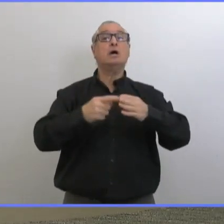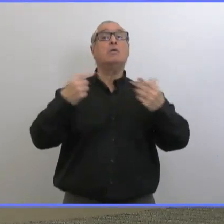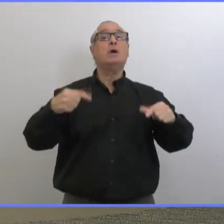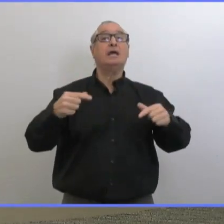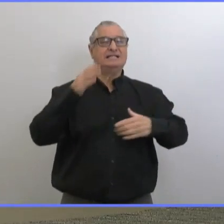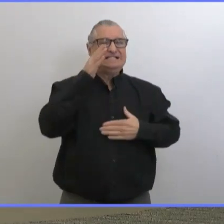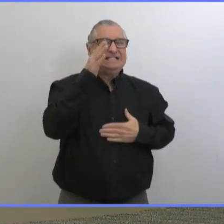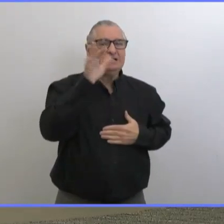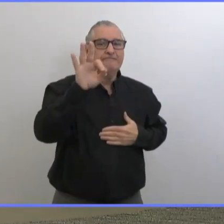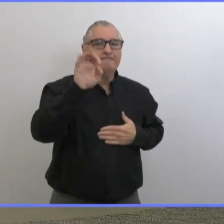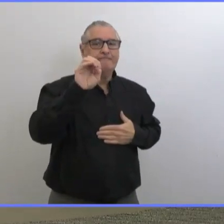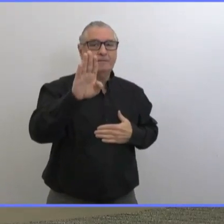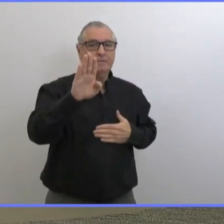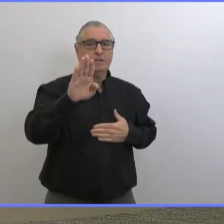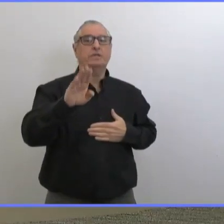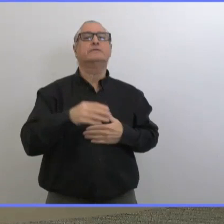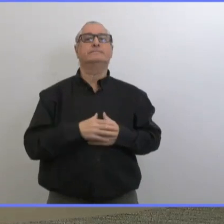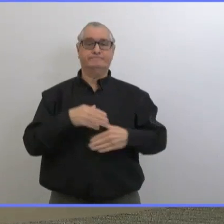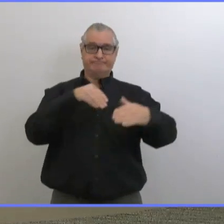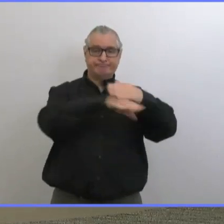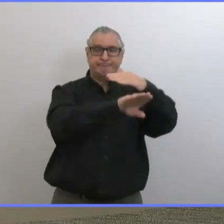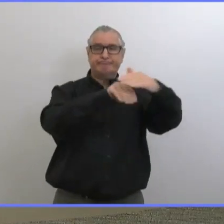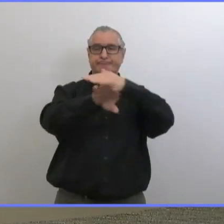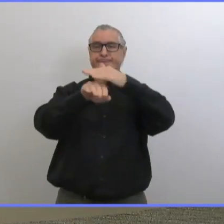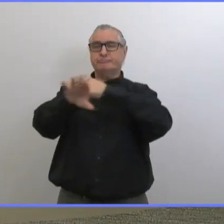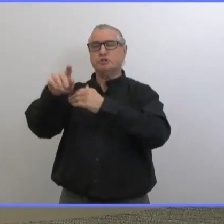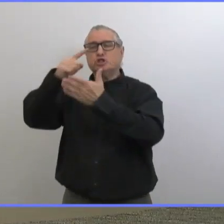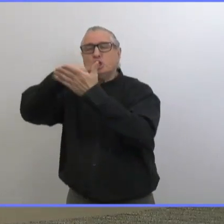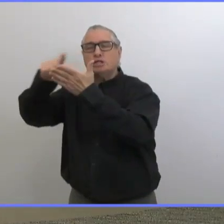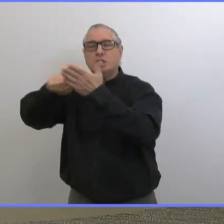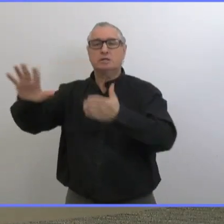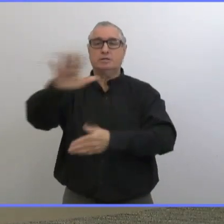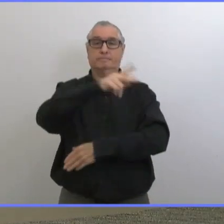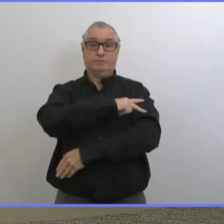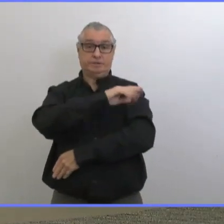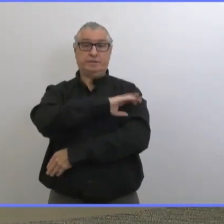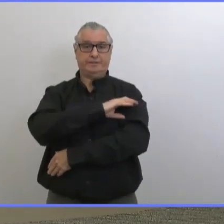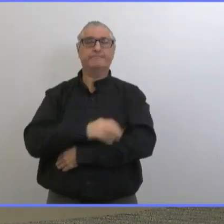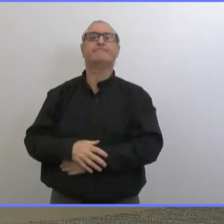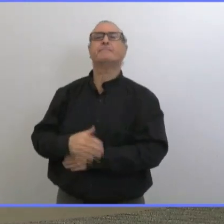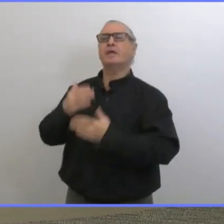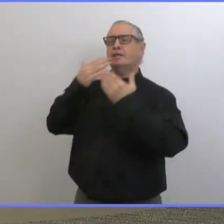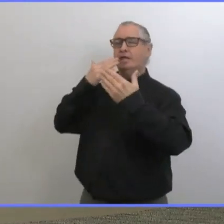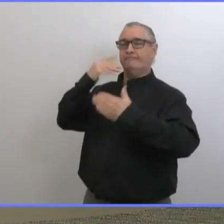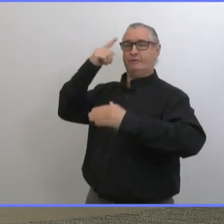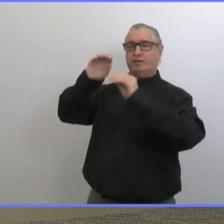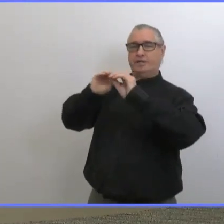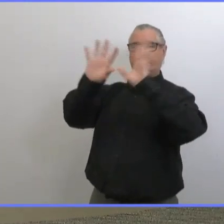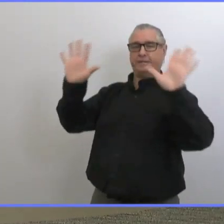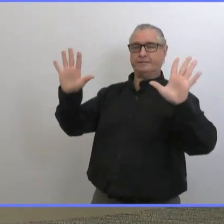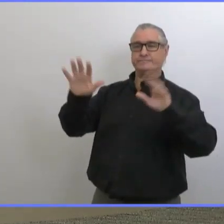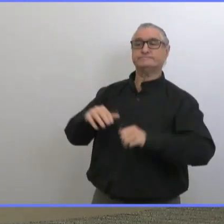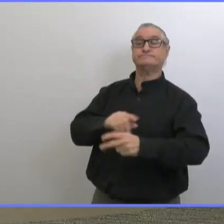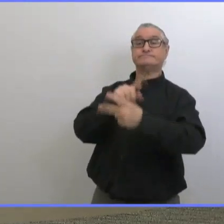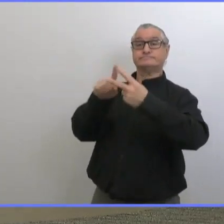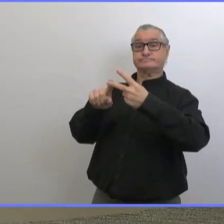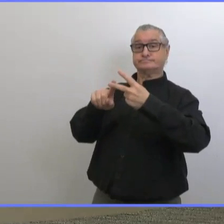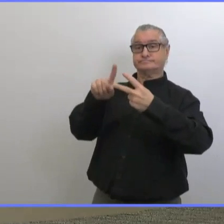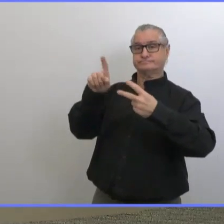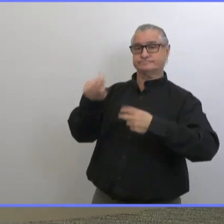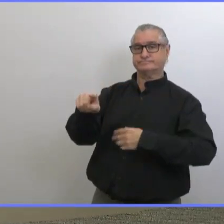février dans ces endroits-là. Merci beaucoup, j'apprécie l'explication. Madame la ministre,